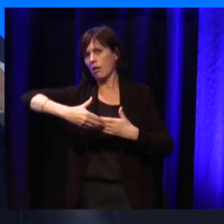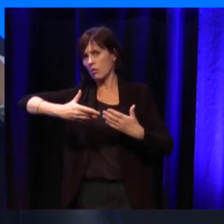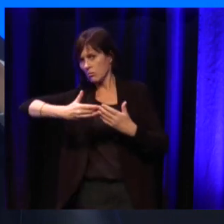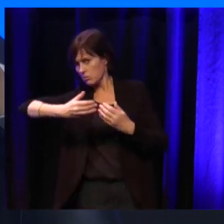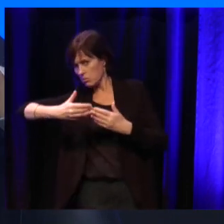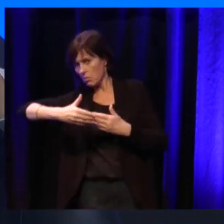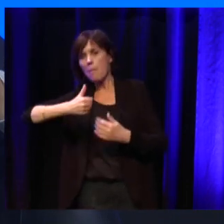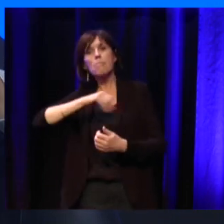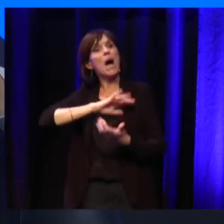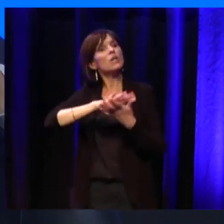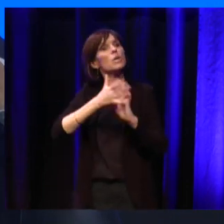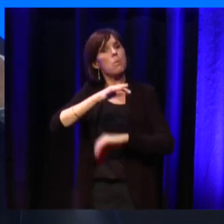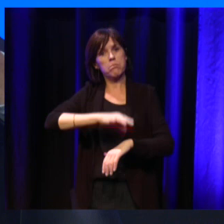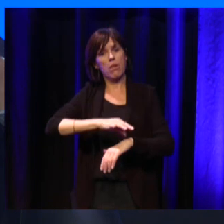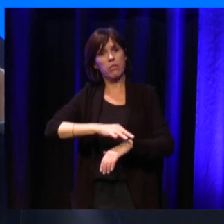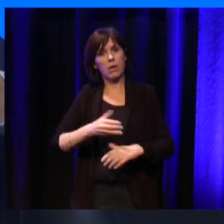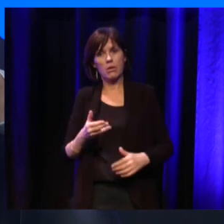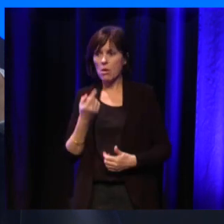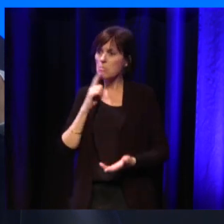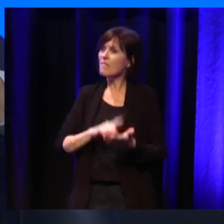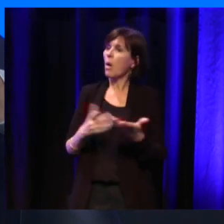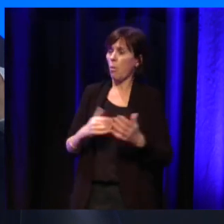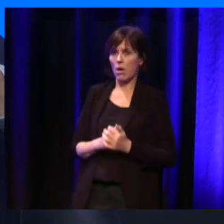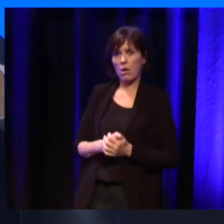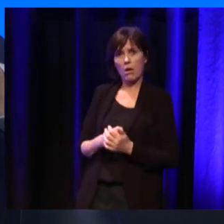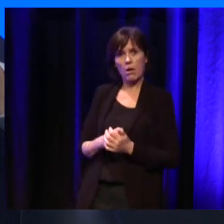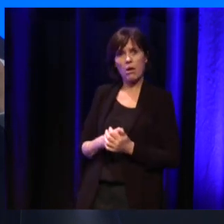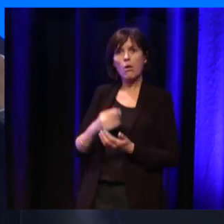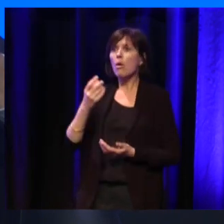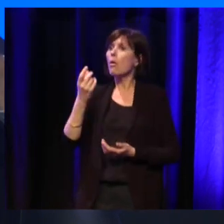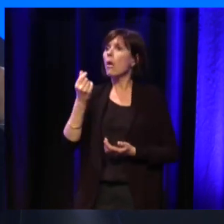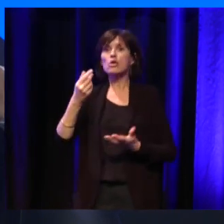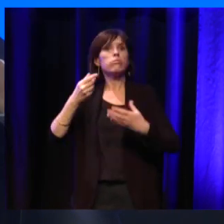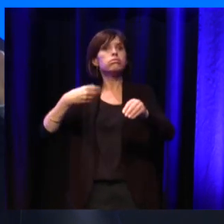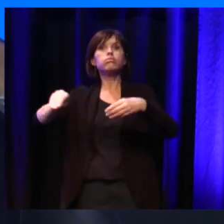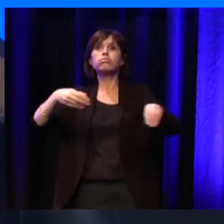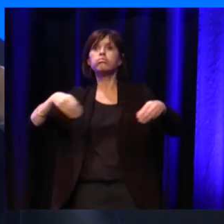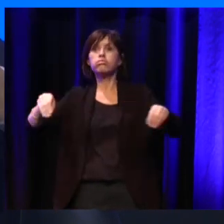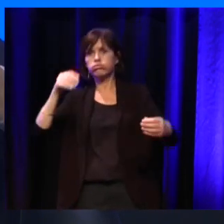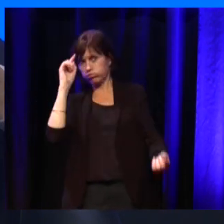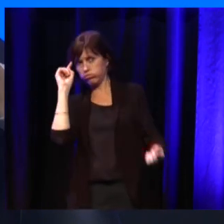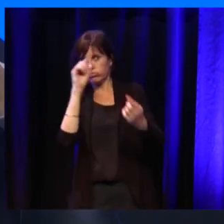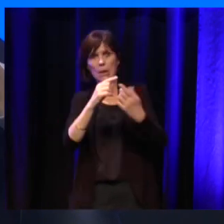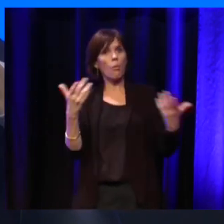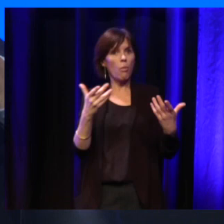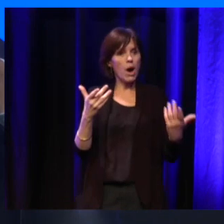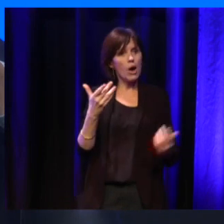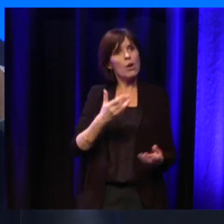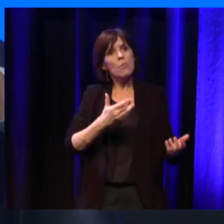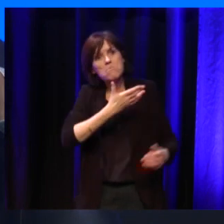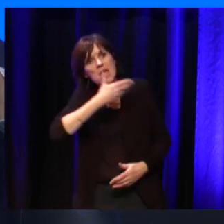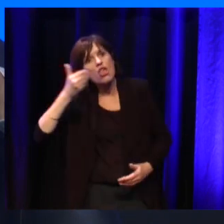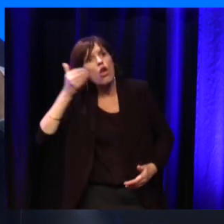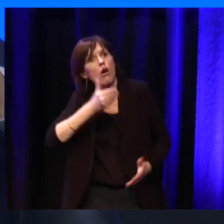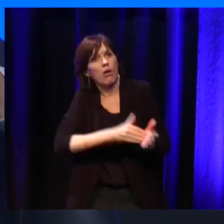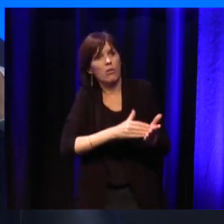les associations de malades, elles sont, elles préfèrent financer des sujets comme la guérison ou l'amélioration des conditions de vie par rapport aux enjeux